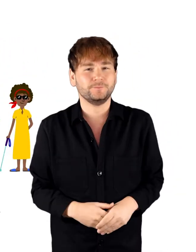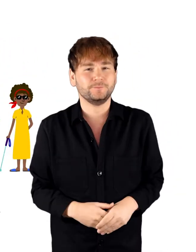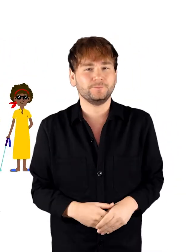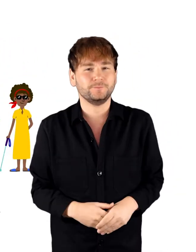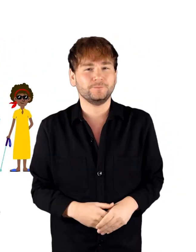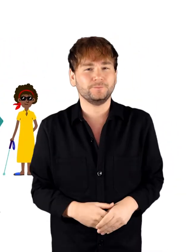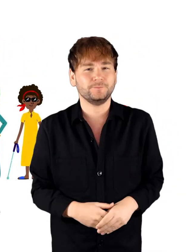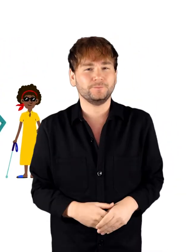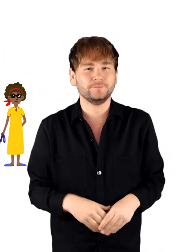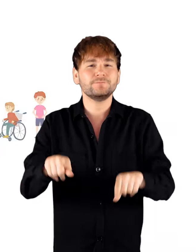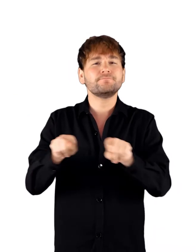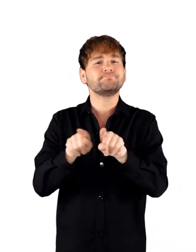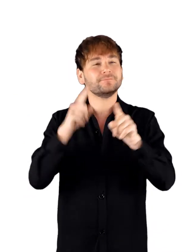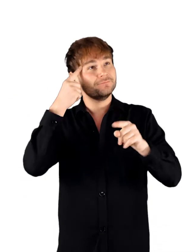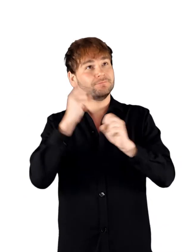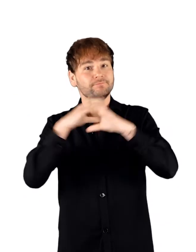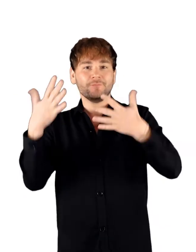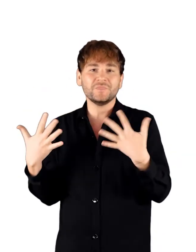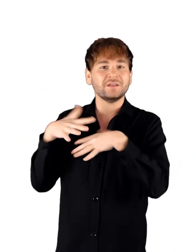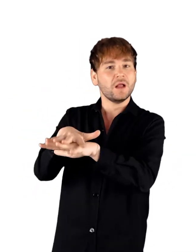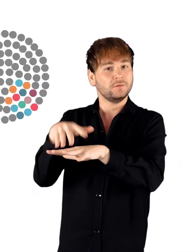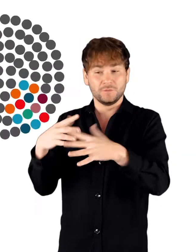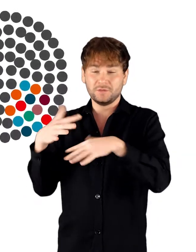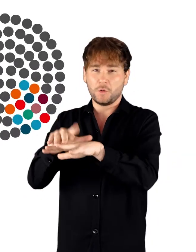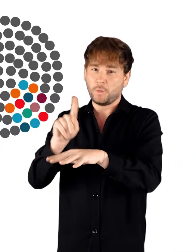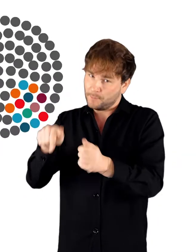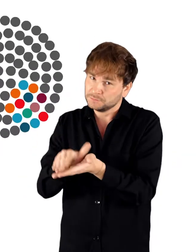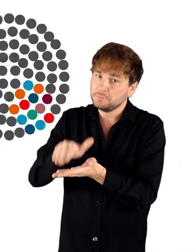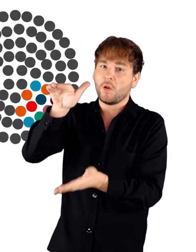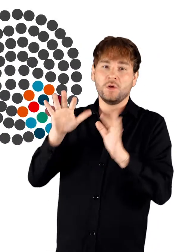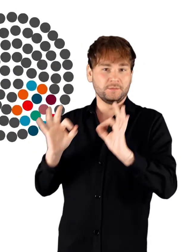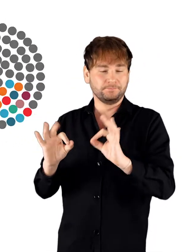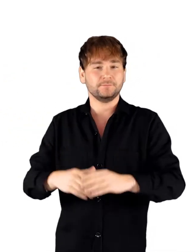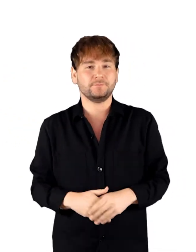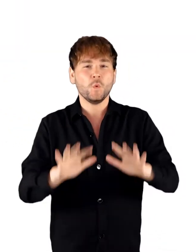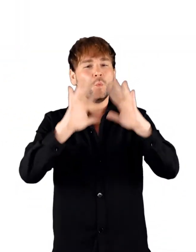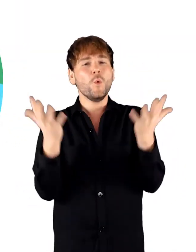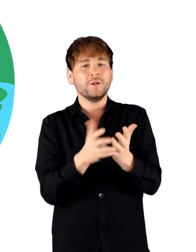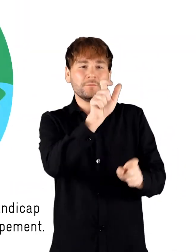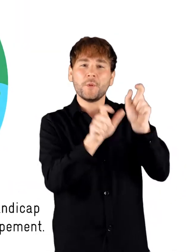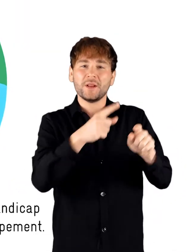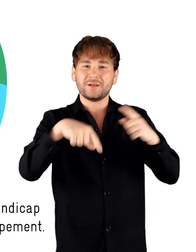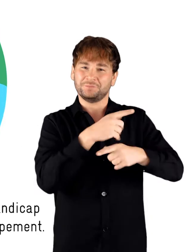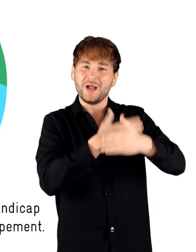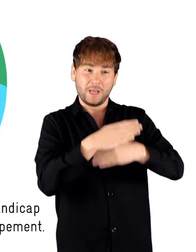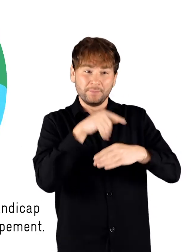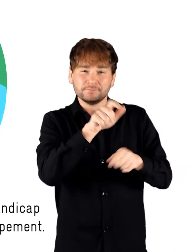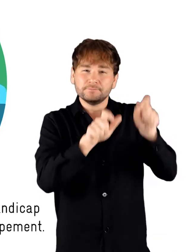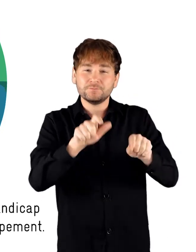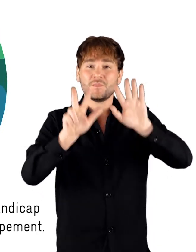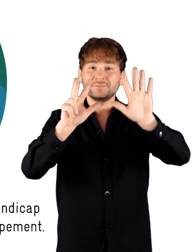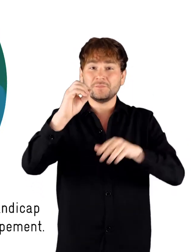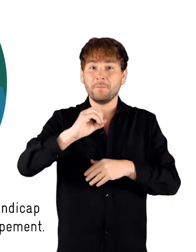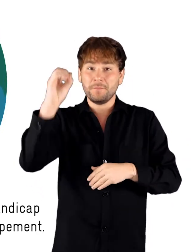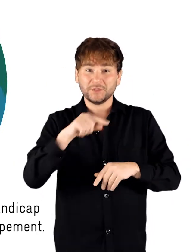société diversifiée. L'inclusion est donc bien plus qu'une simple intégration. Environ 80% des